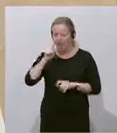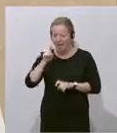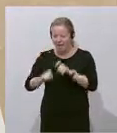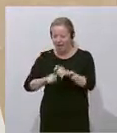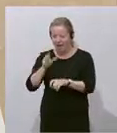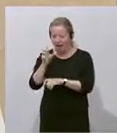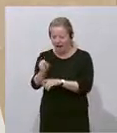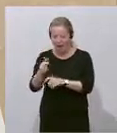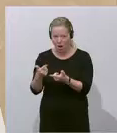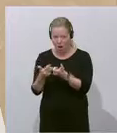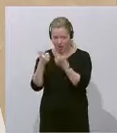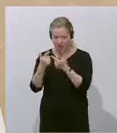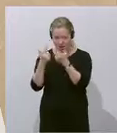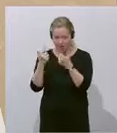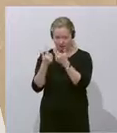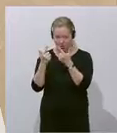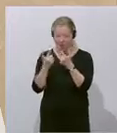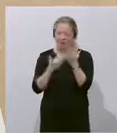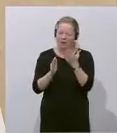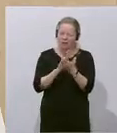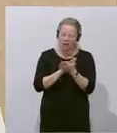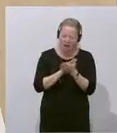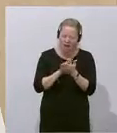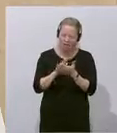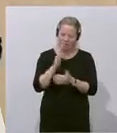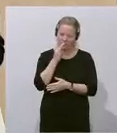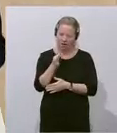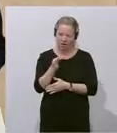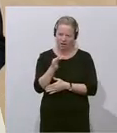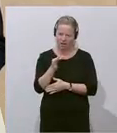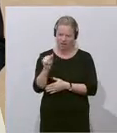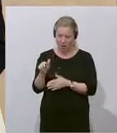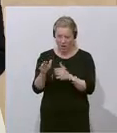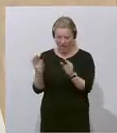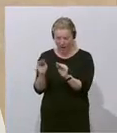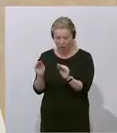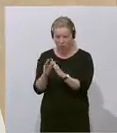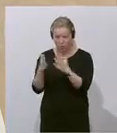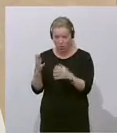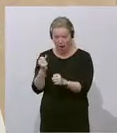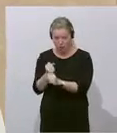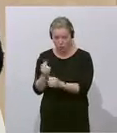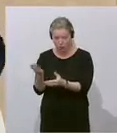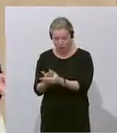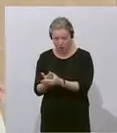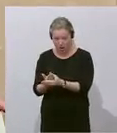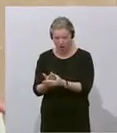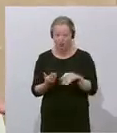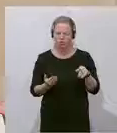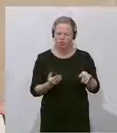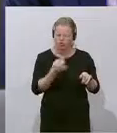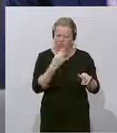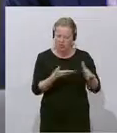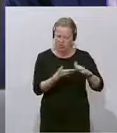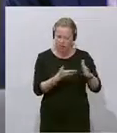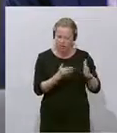Und die allereinfachste Frage, nämlich, sind das die echten Buchhaltungsunterlagen? Stimmt das, was im Fall da steht? Das klären wir zum Schluss.